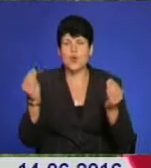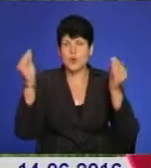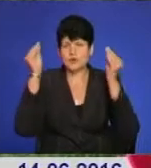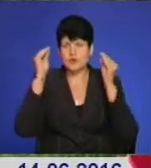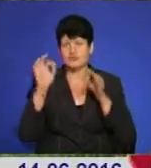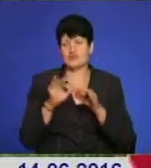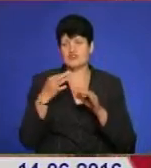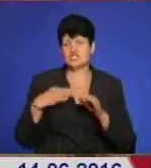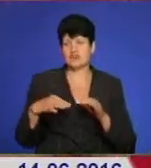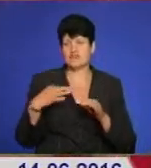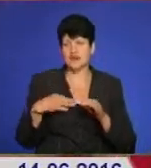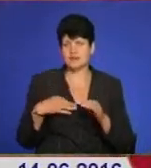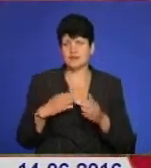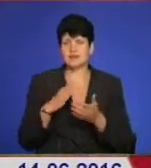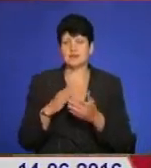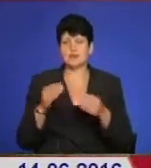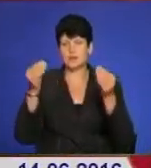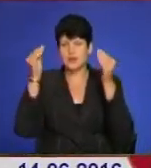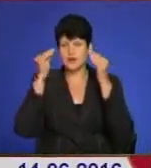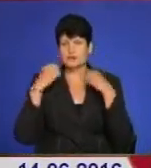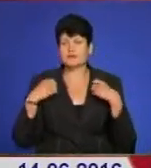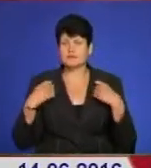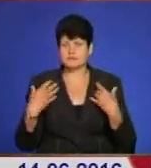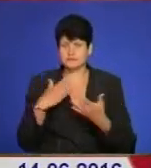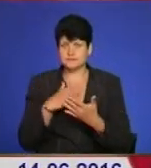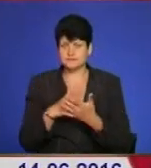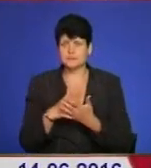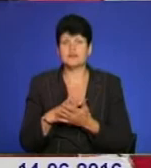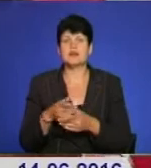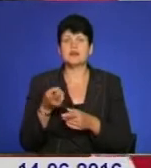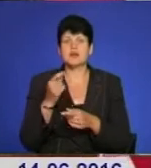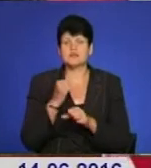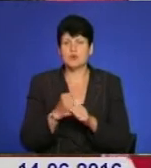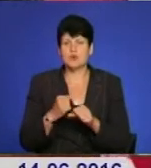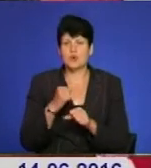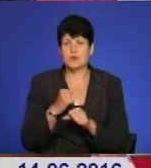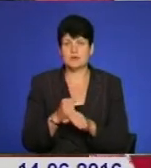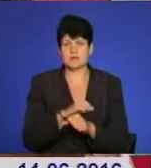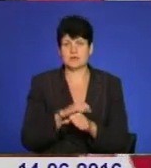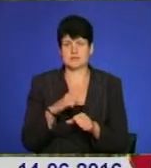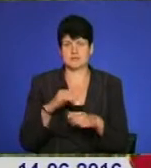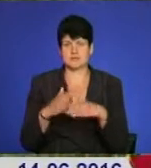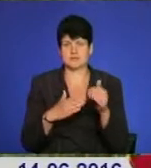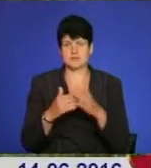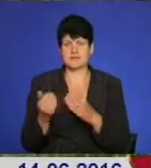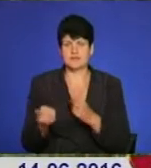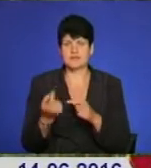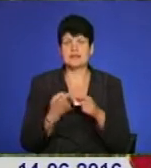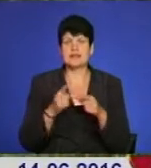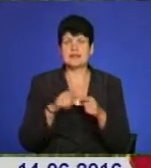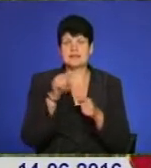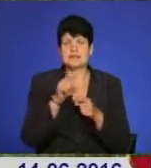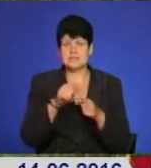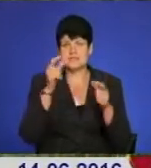носять на свята. А ще справжні поціновувачі українських віночків виготовляють їх власноруч. Цей віночок був